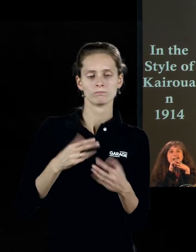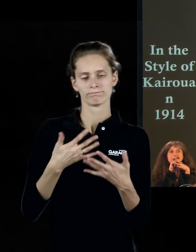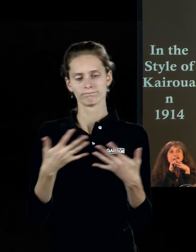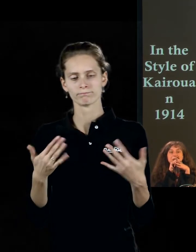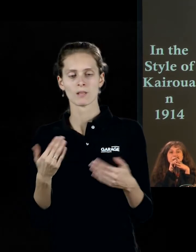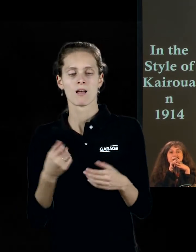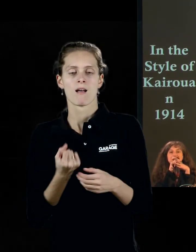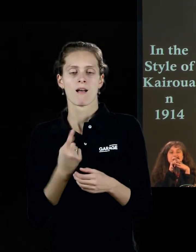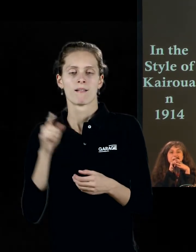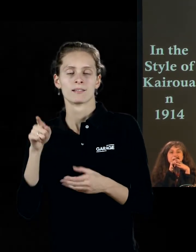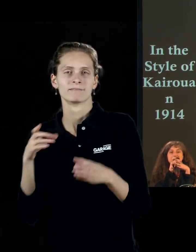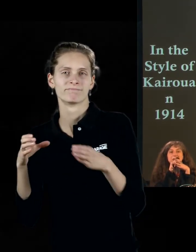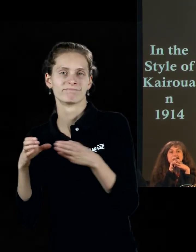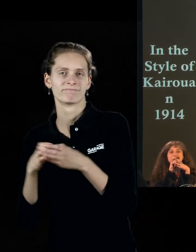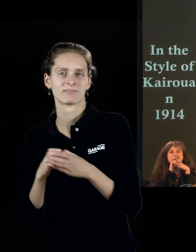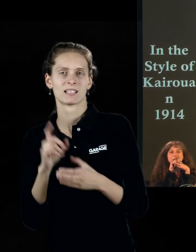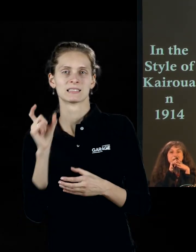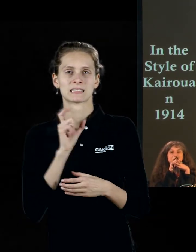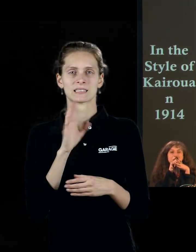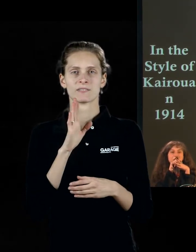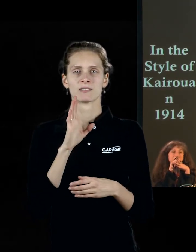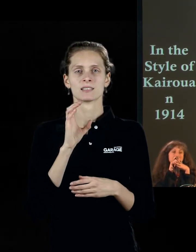всадника» Августом Маке и Францем Марком.